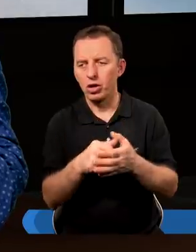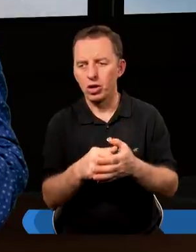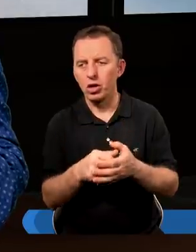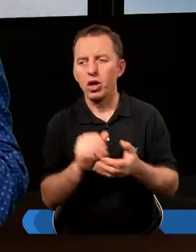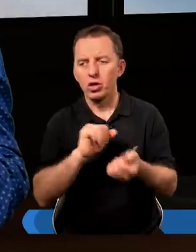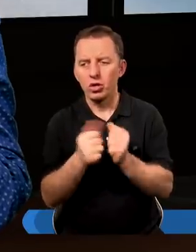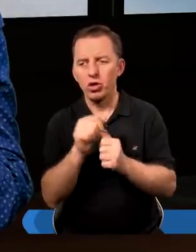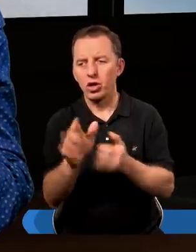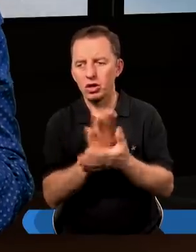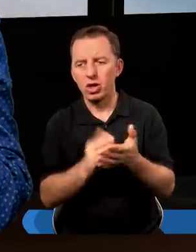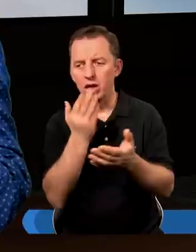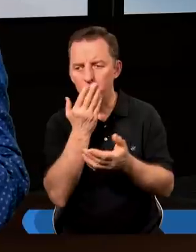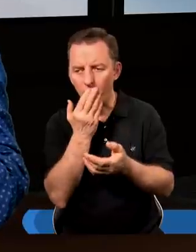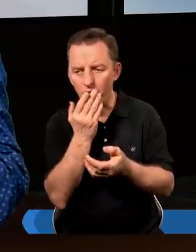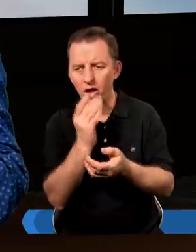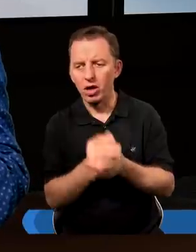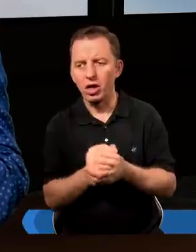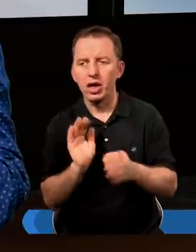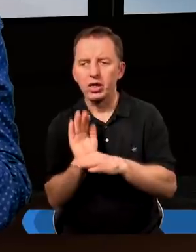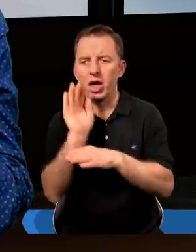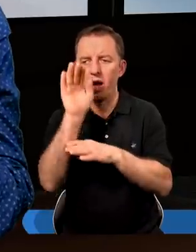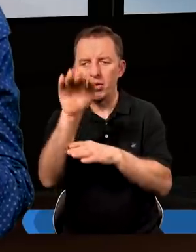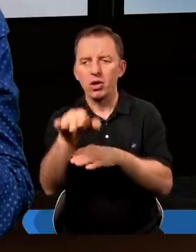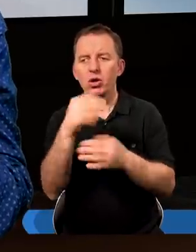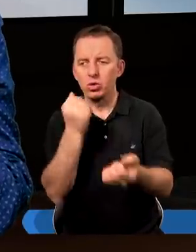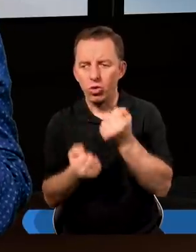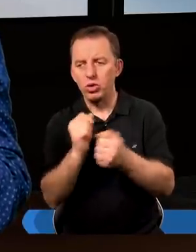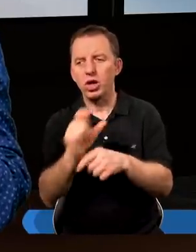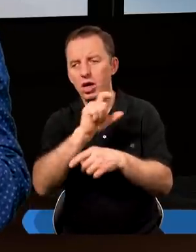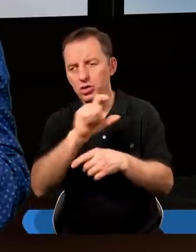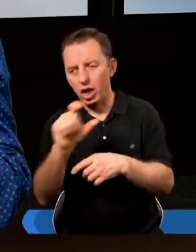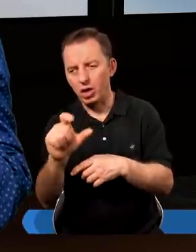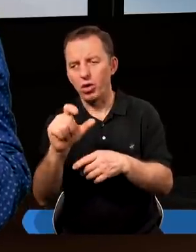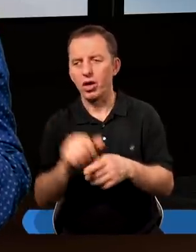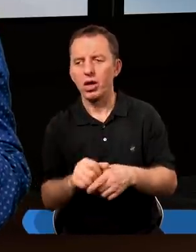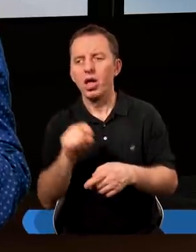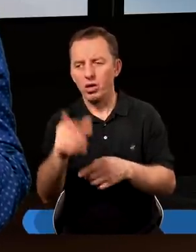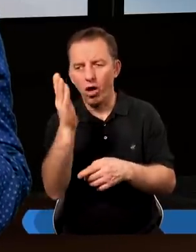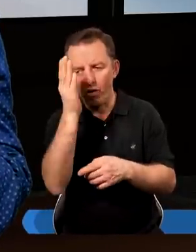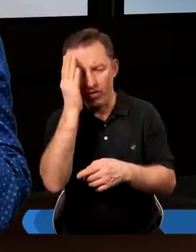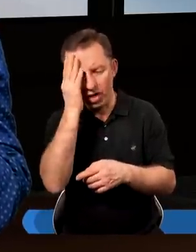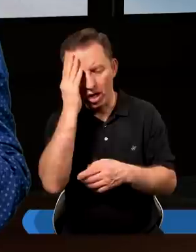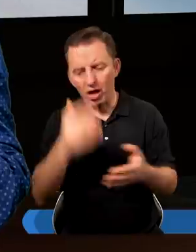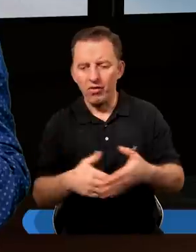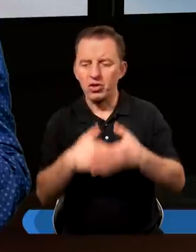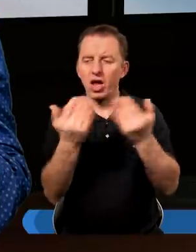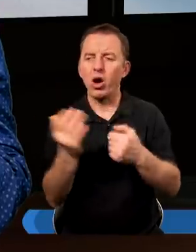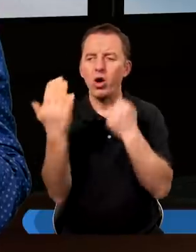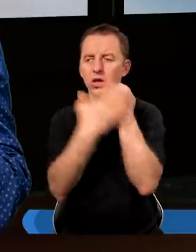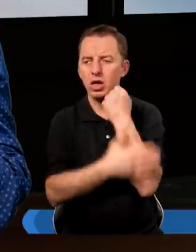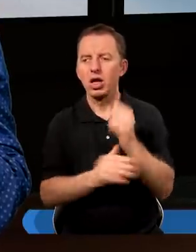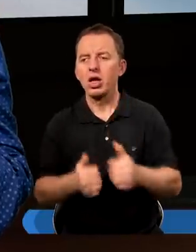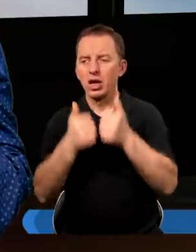Są to teksty mówiące o zapowiedzi trudnych czasów. A to wiedz, że w dniach